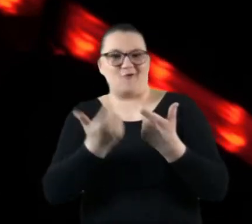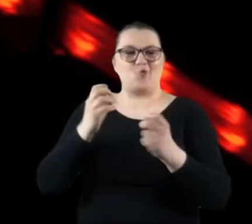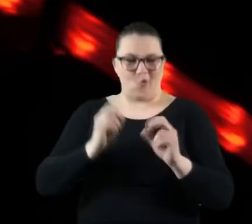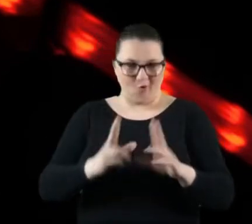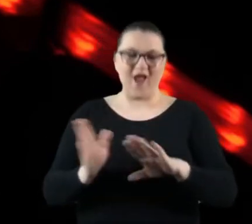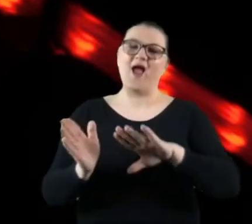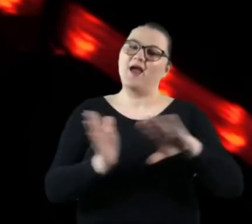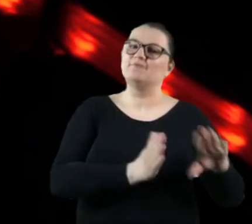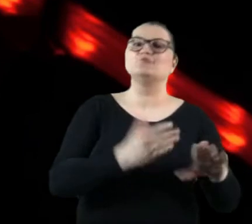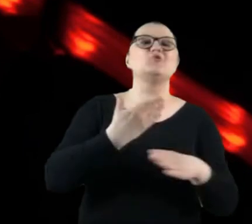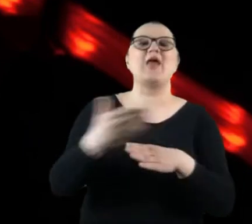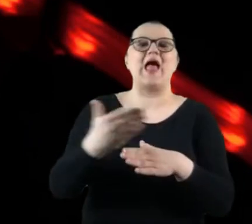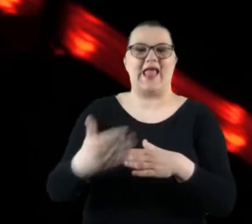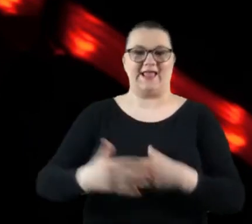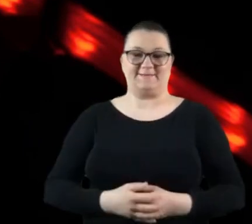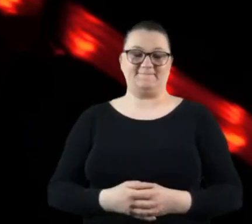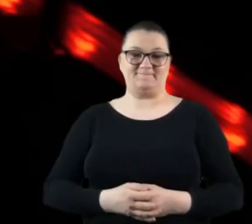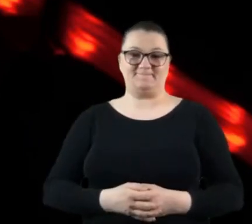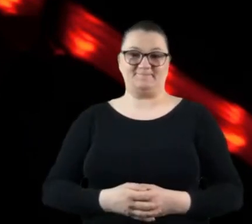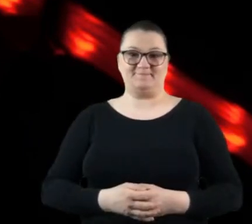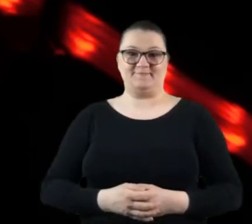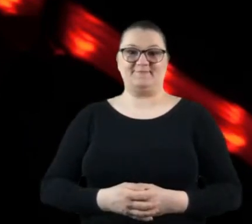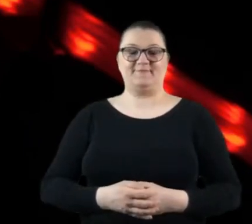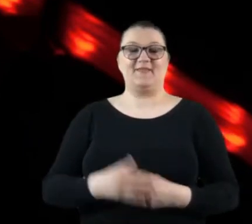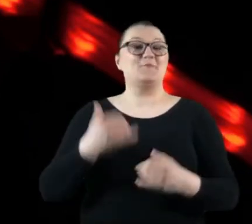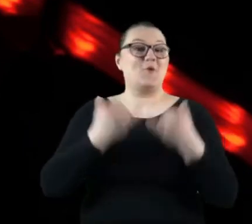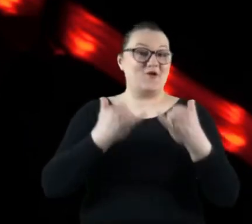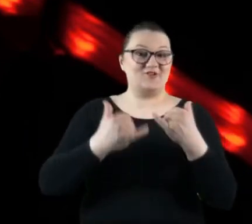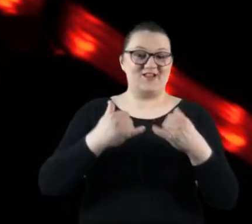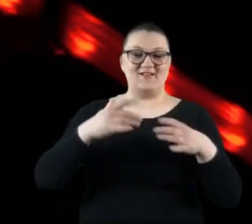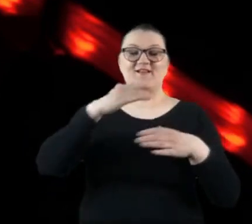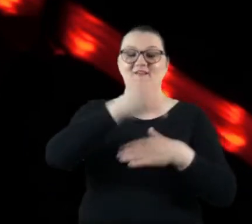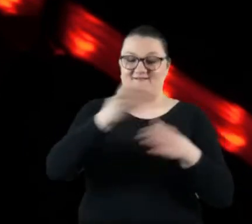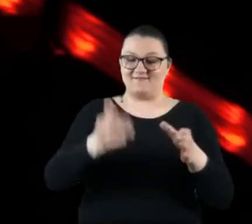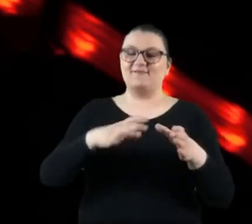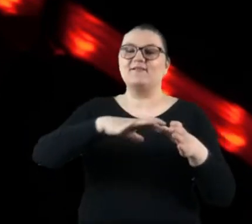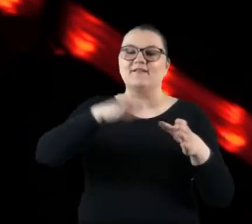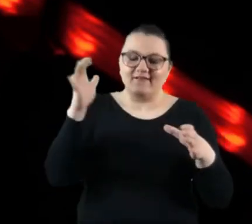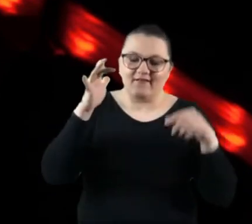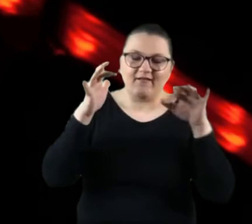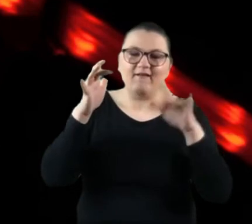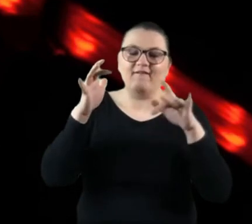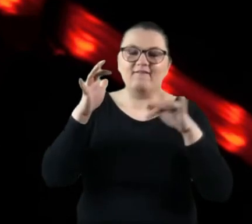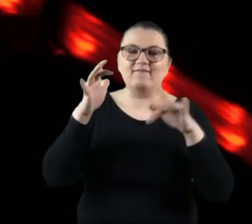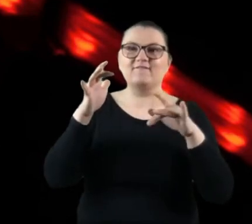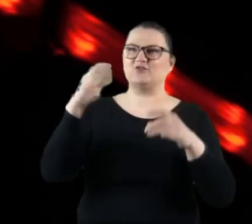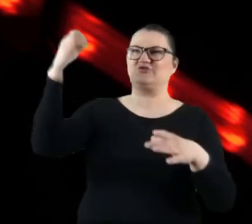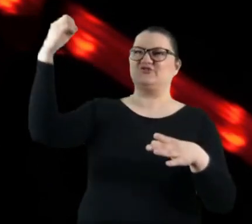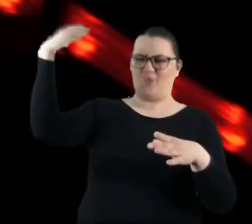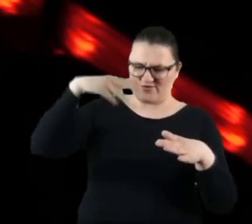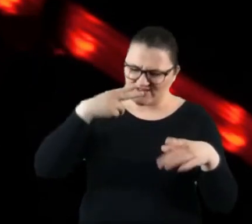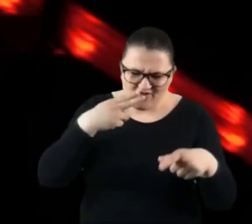taki nasz aparat na słońcu, to nie